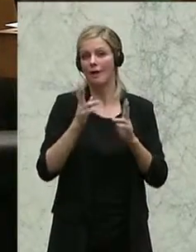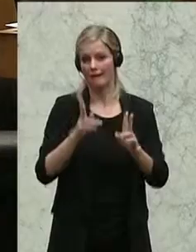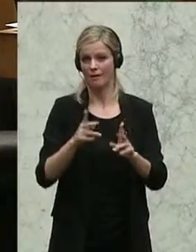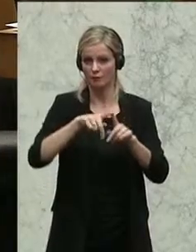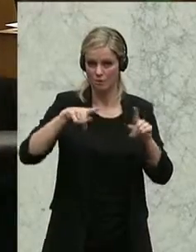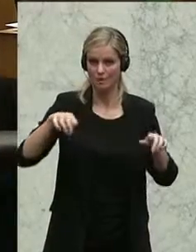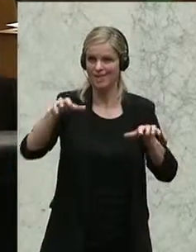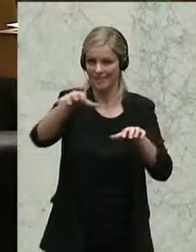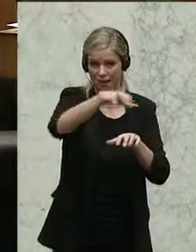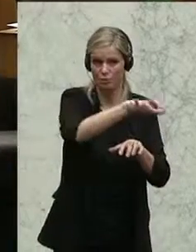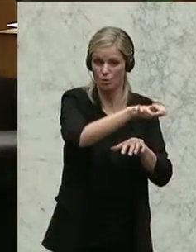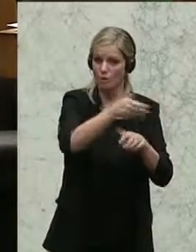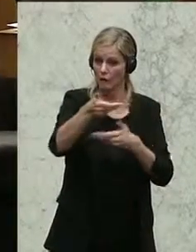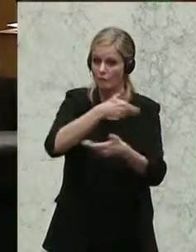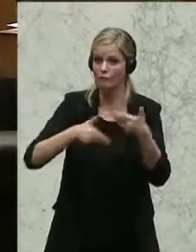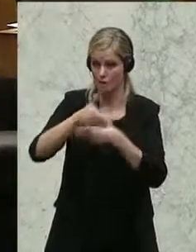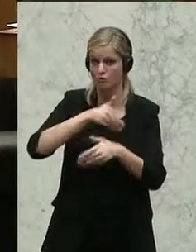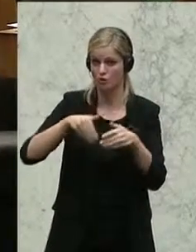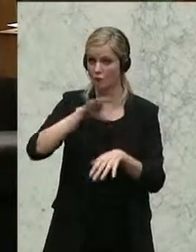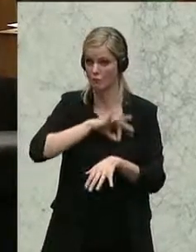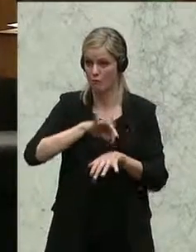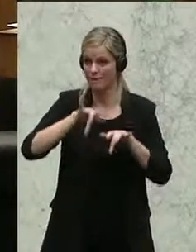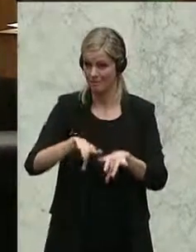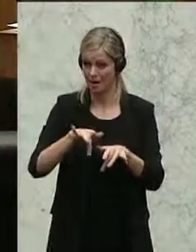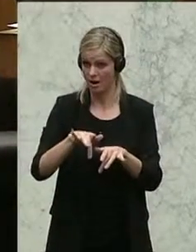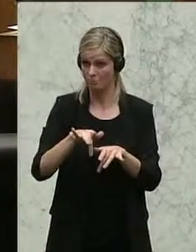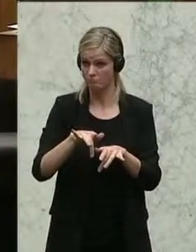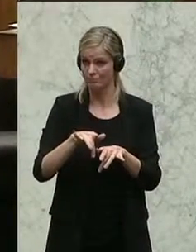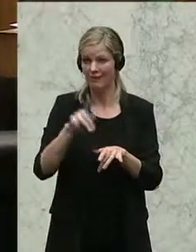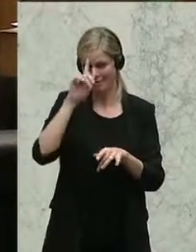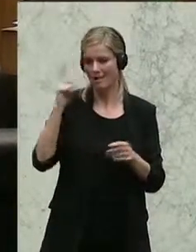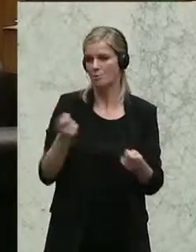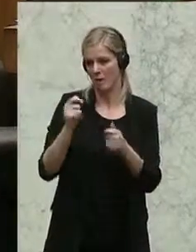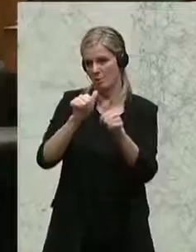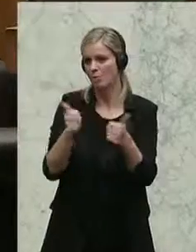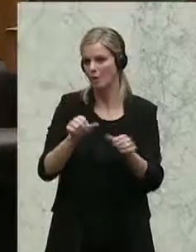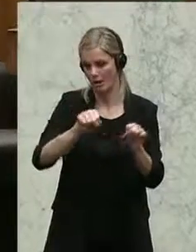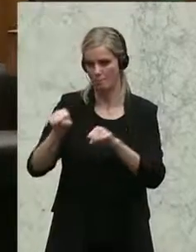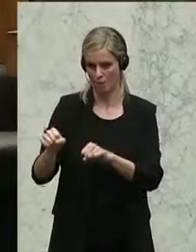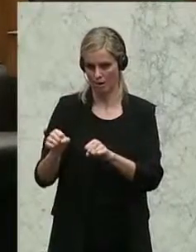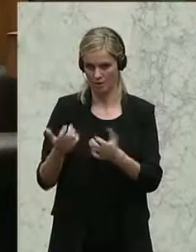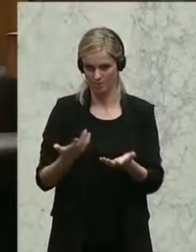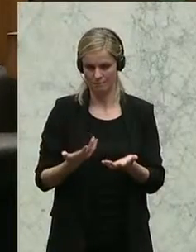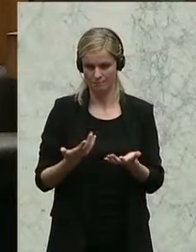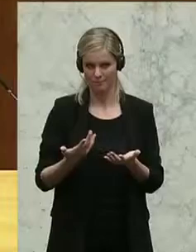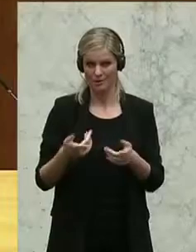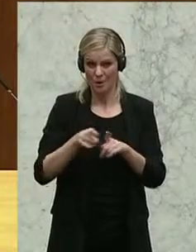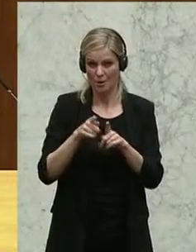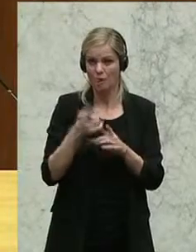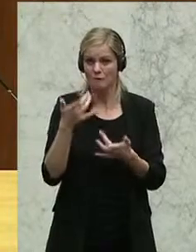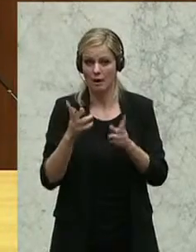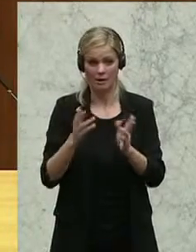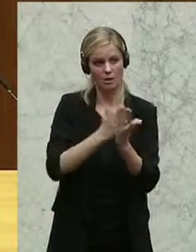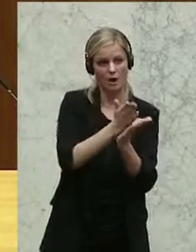die auch wirtschaftlich erträglich sein können, aussuchen, dann wird es diese Betreibermodelle geben. Und wenn man noch dazu das in Spaten